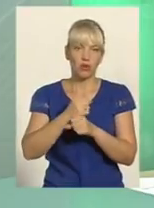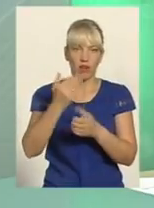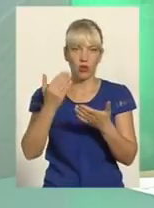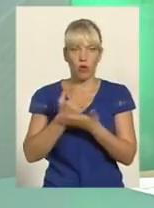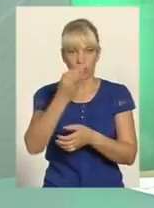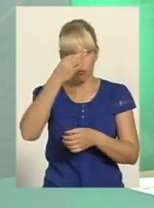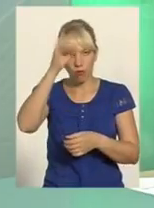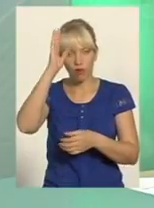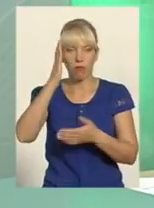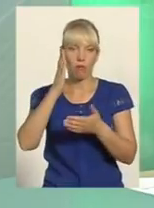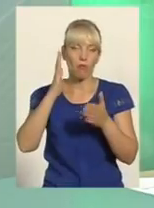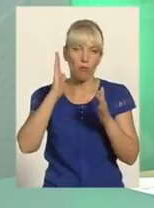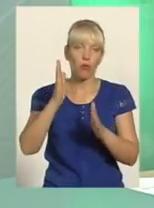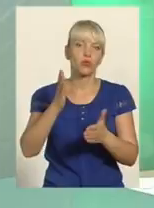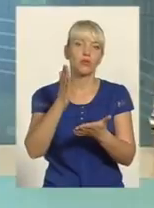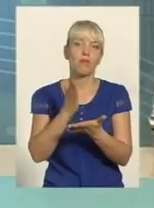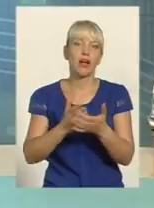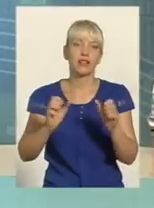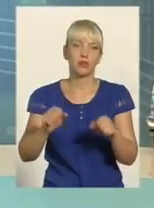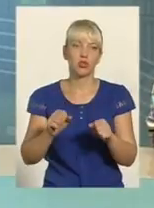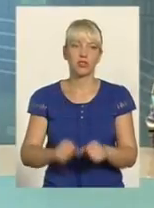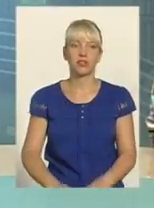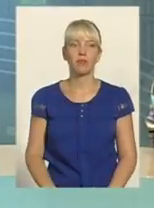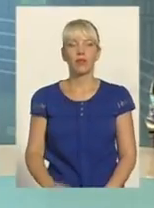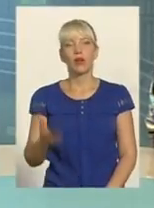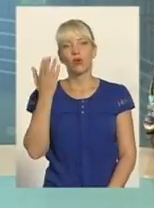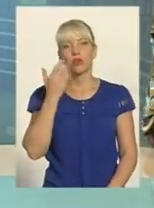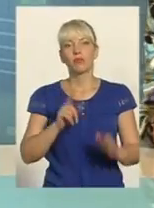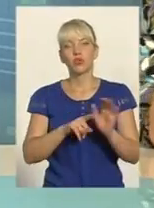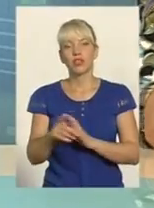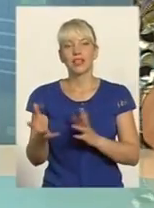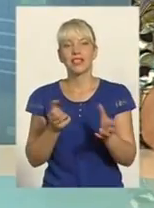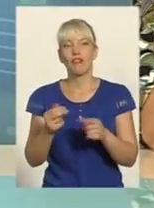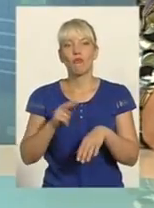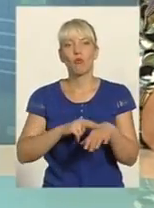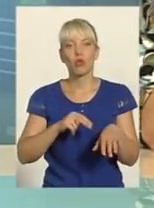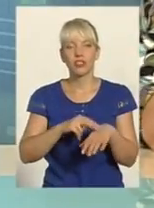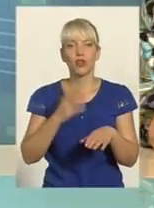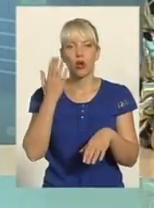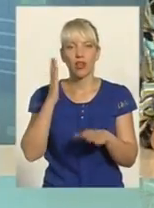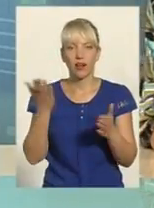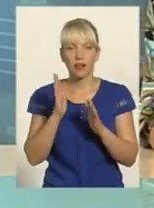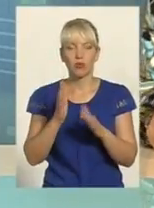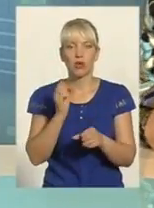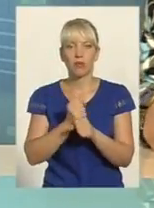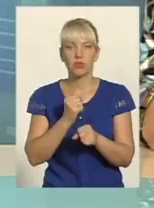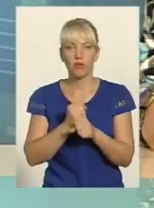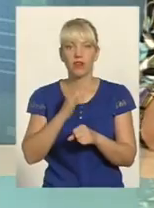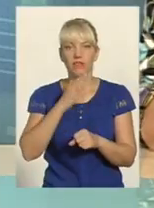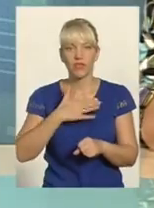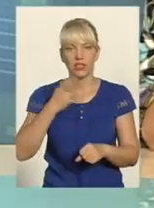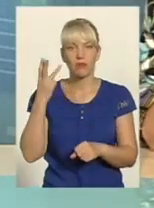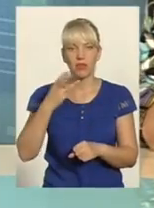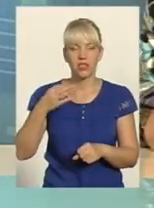таку прийти Коли почнеться набір в поліцію, яка працюватиме загалом в Хмельницькій області? Чи це поки що